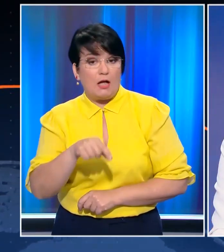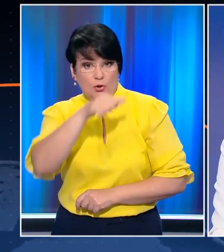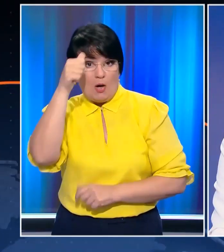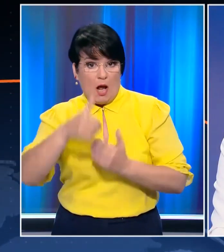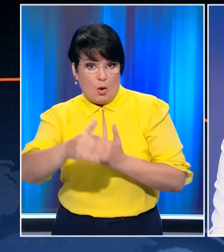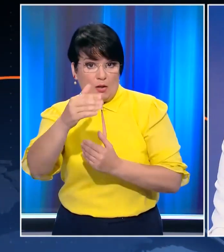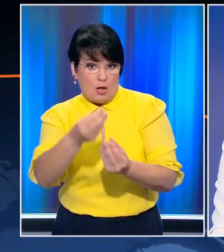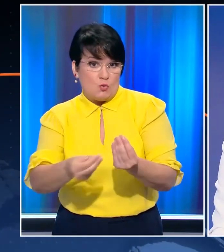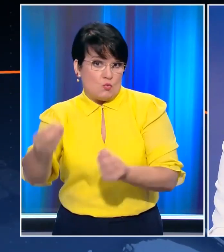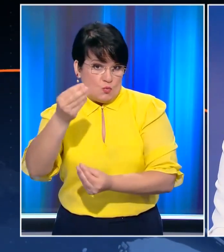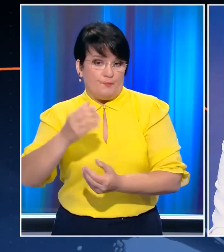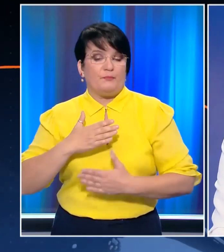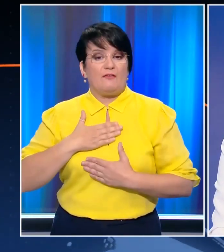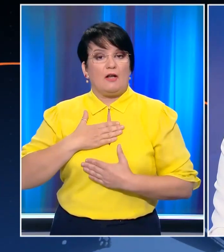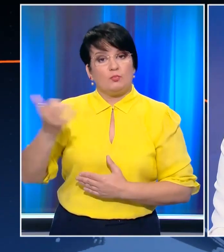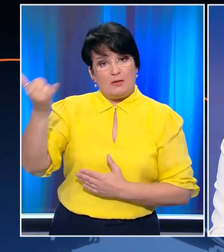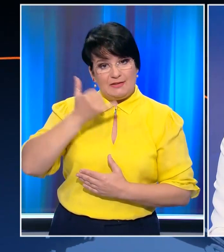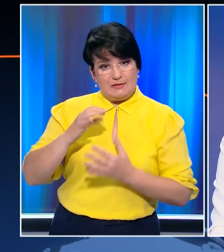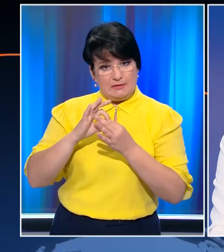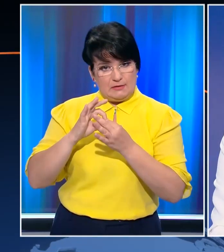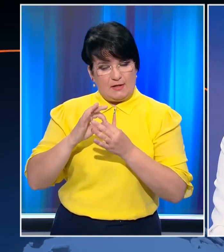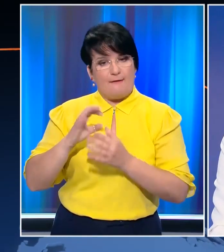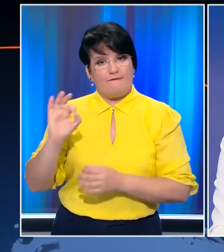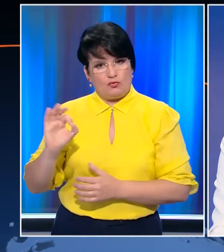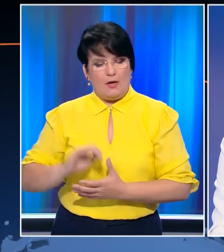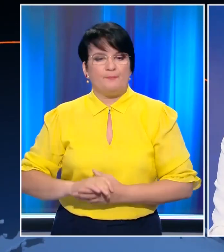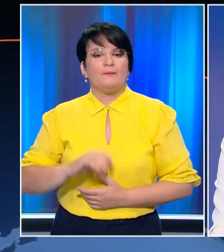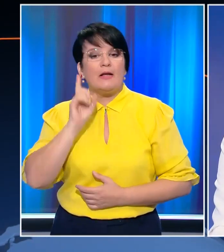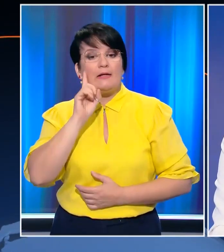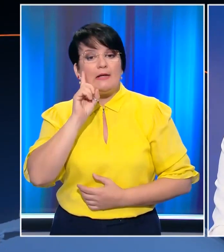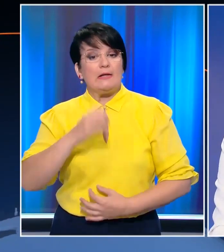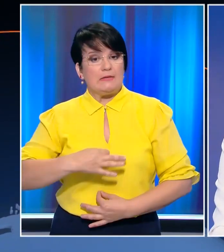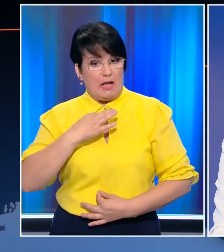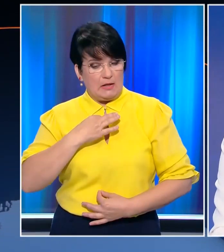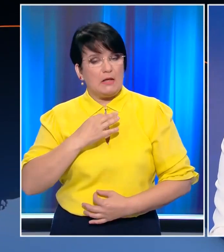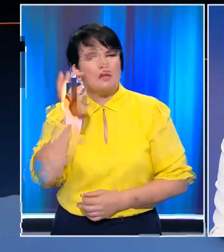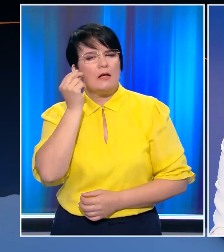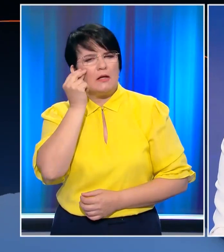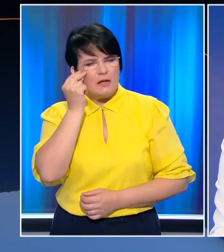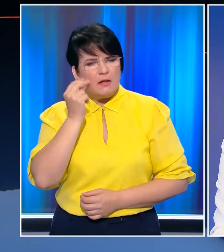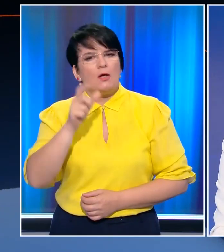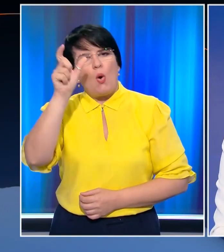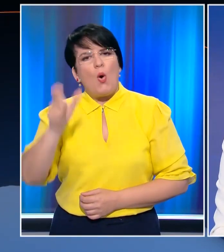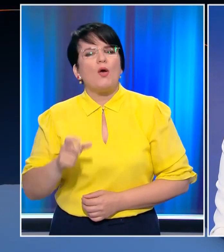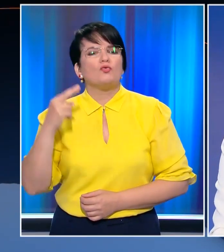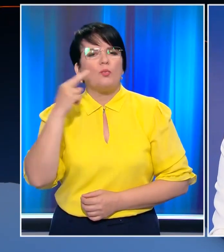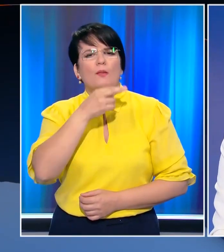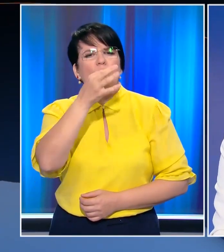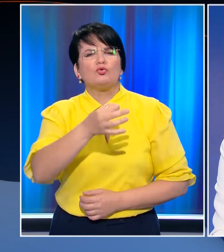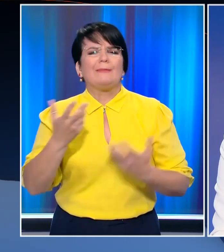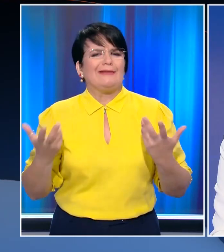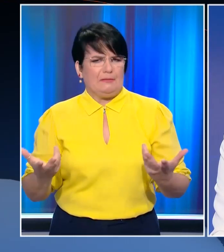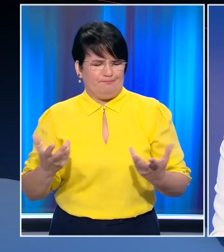καλοκαιριού να σε ευχαριστήσουμε Σοφία Φασουλάκη και εμείς κυρίες και κύριοι πάμε να παρακολουθήσουμε ένα απόσπασμα από τις δελώσεις